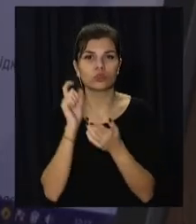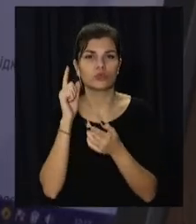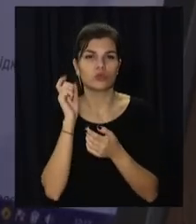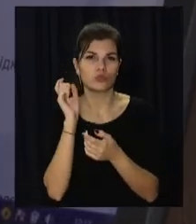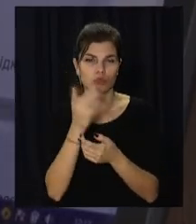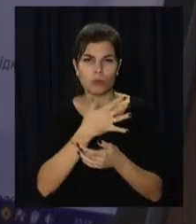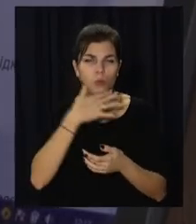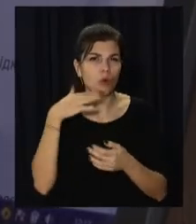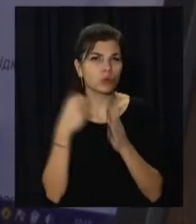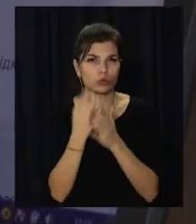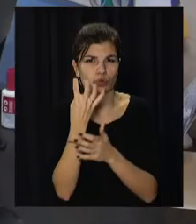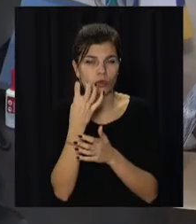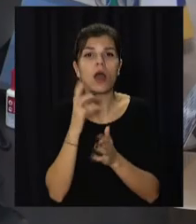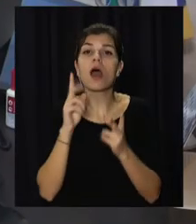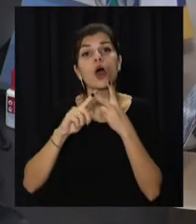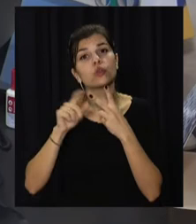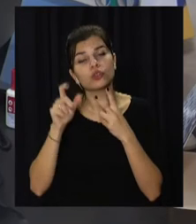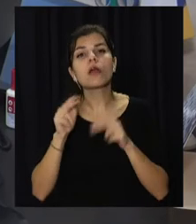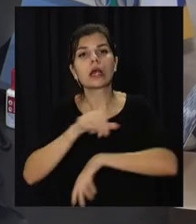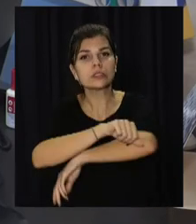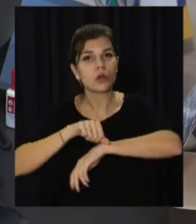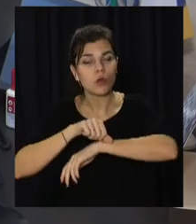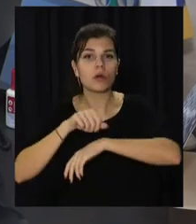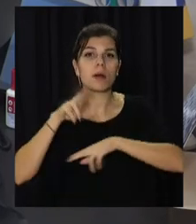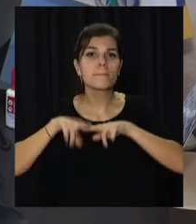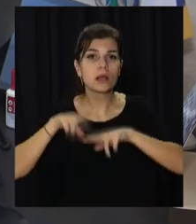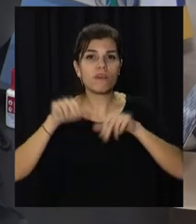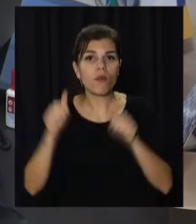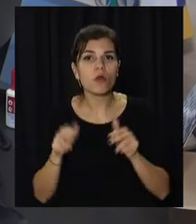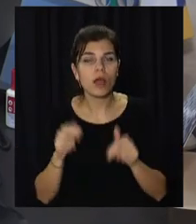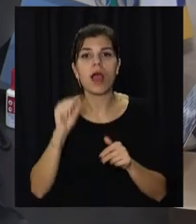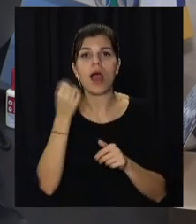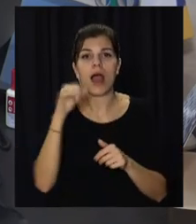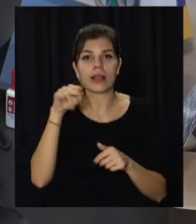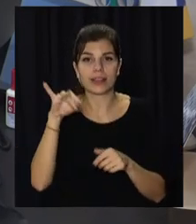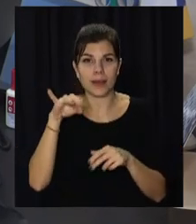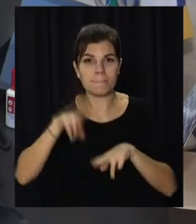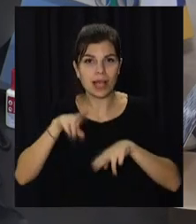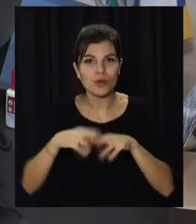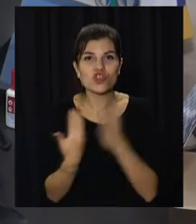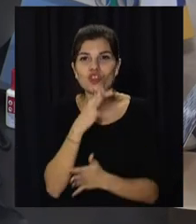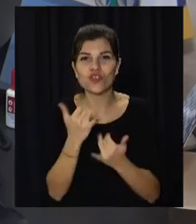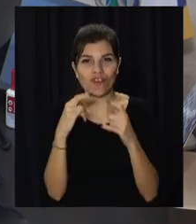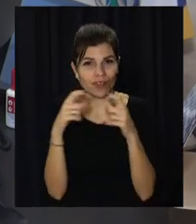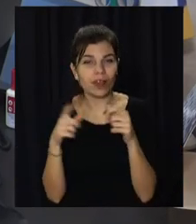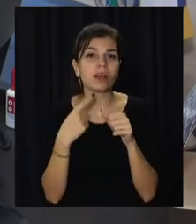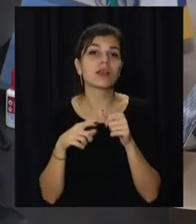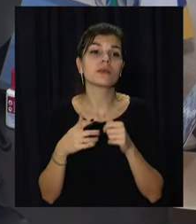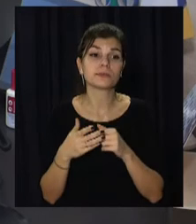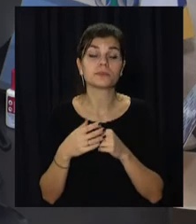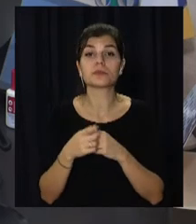необхідну інформацію повторно. З метою підвищення якості обслуговування всі розмови, телефонні розмови записуються.